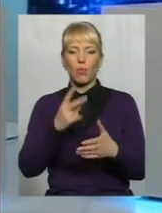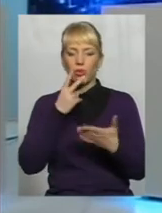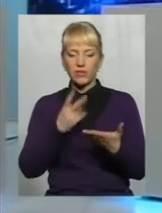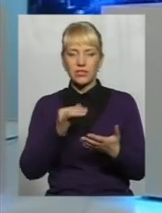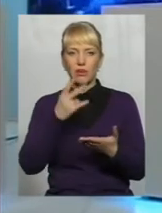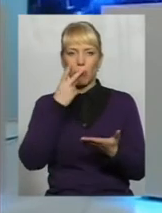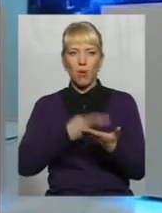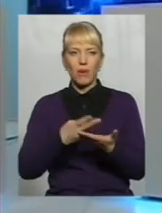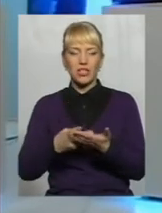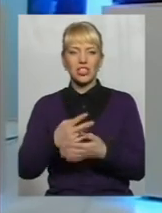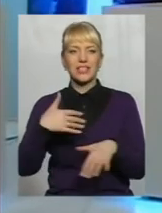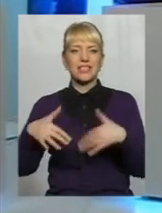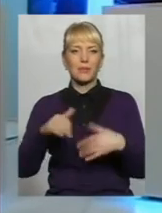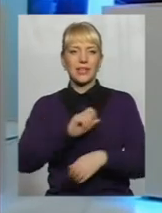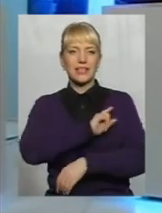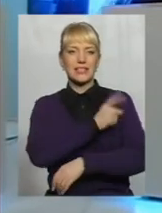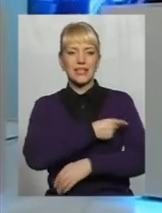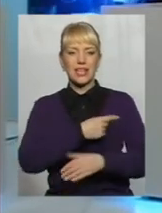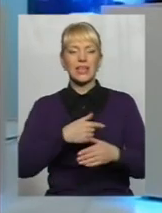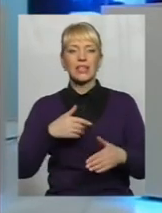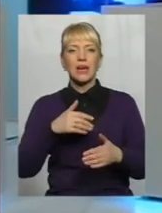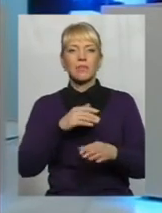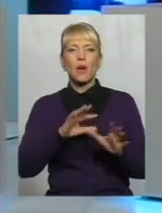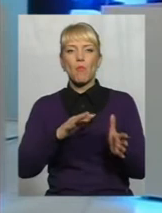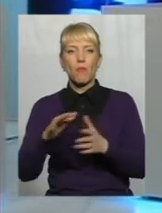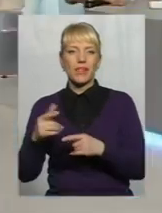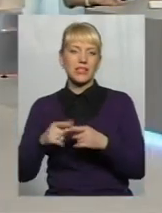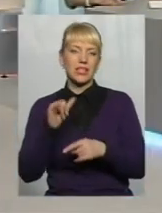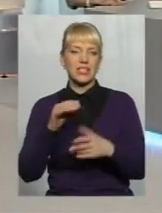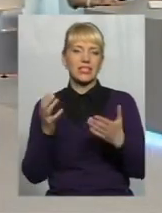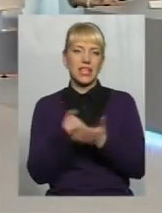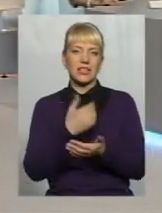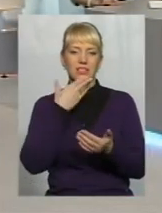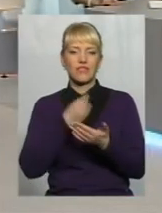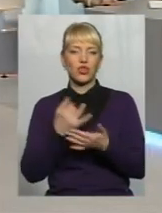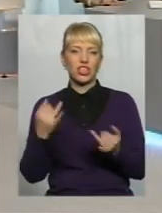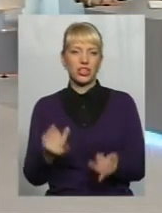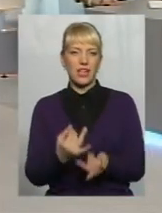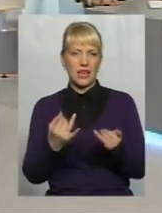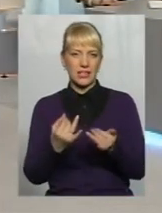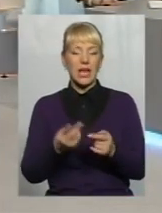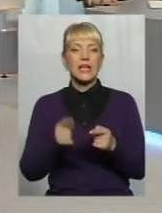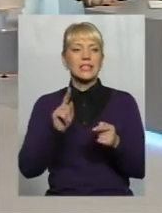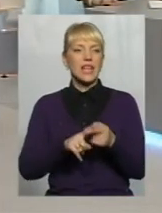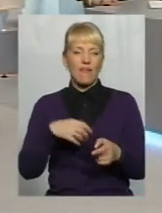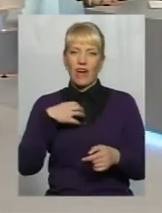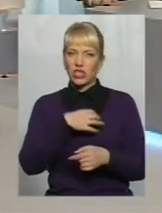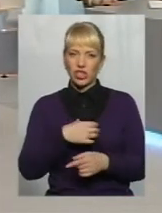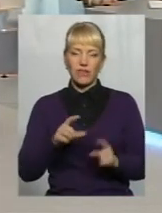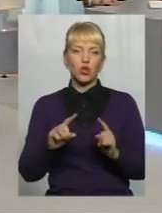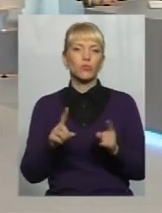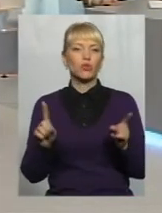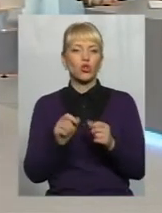і побачити слабкі, сильні сторони, моменти, на чому вони виділяють свої пріоритети Так, це дуже важливо, бо